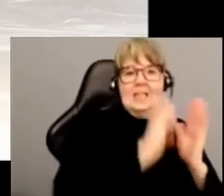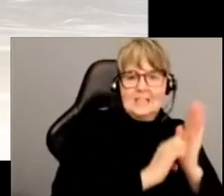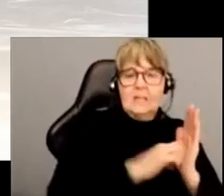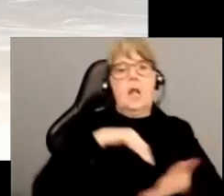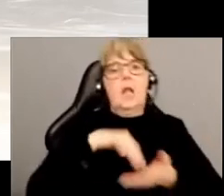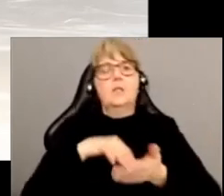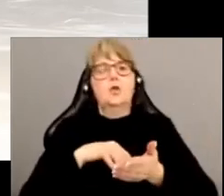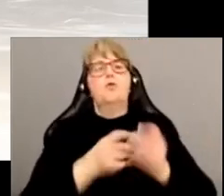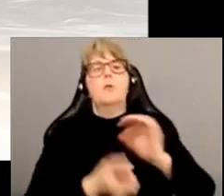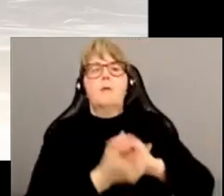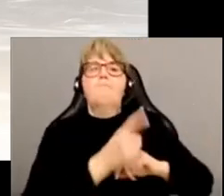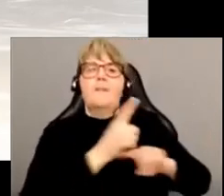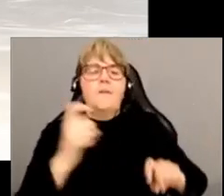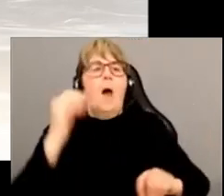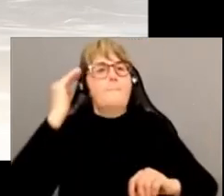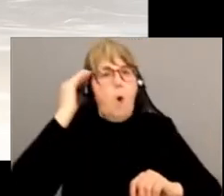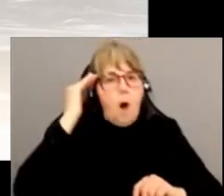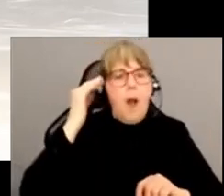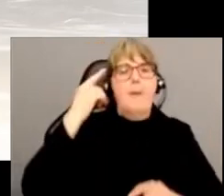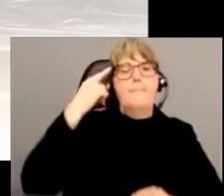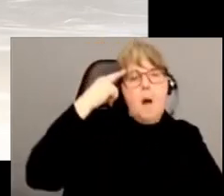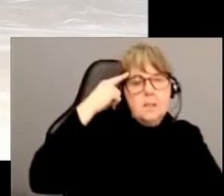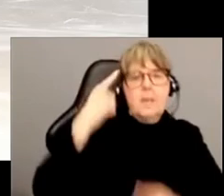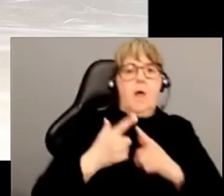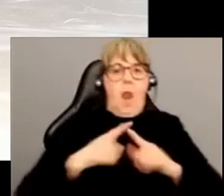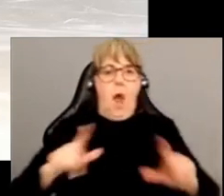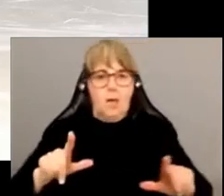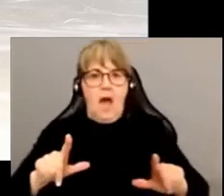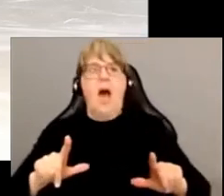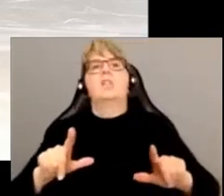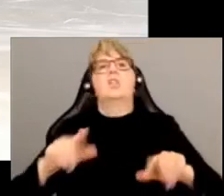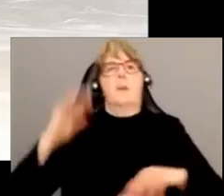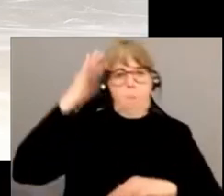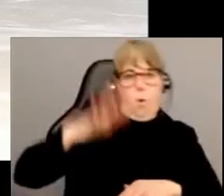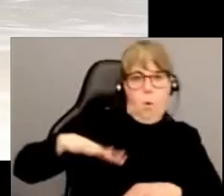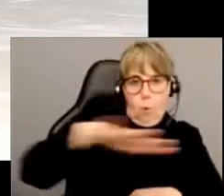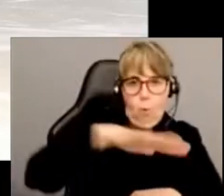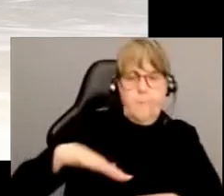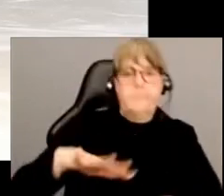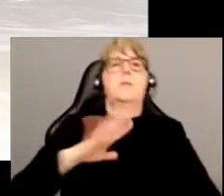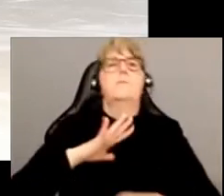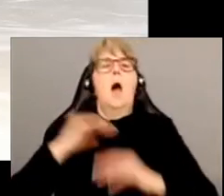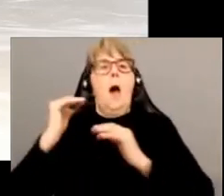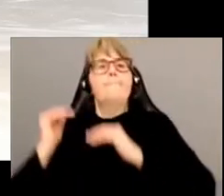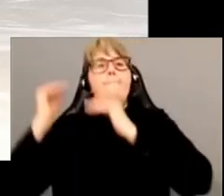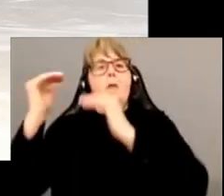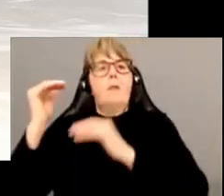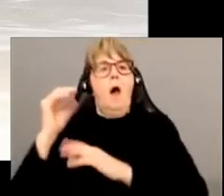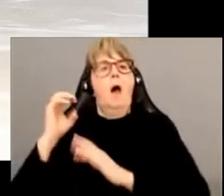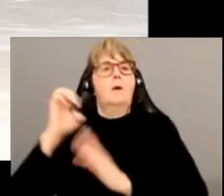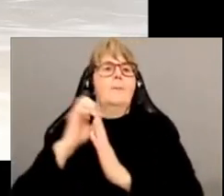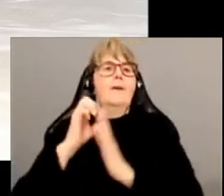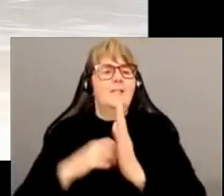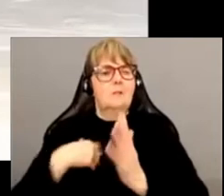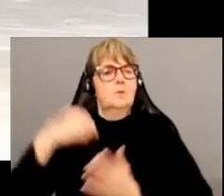faits moraux, de la pensée morale, du langage moral, et l'éthique animale. Et en méta-éthique, j'ai co-écrit un ouvrage qui s'intitule